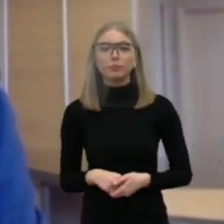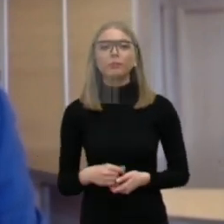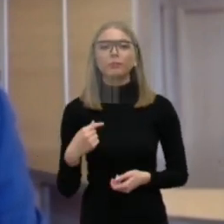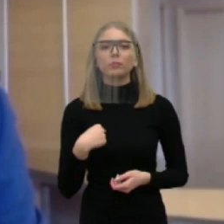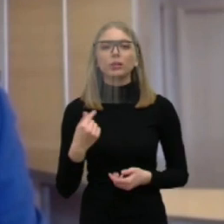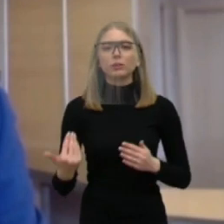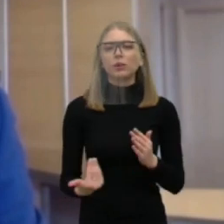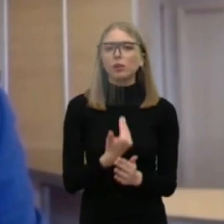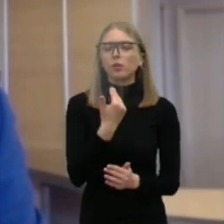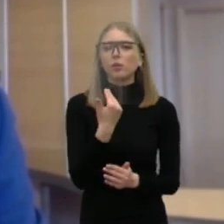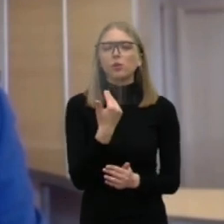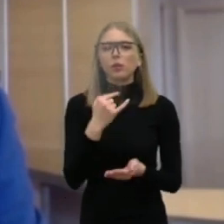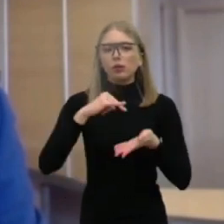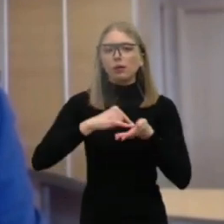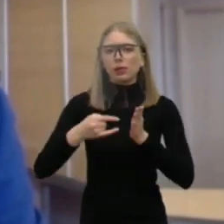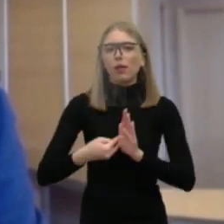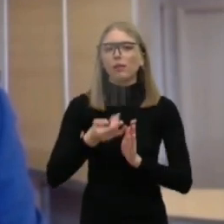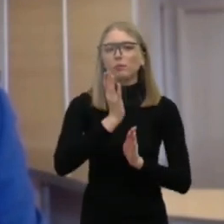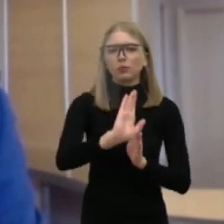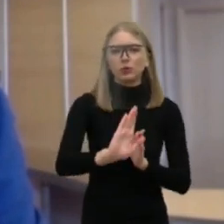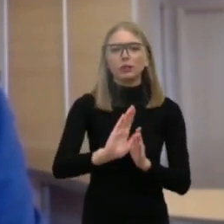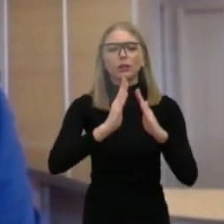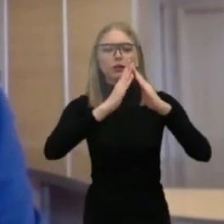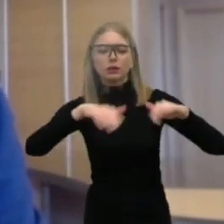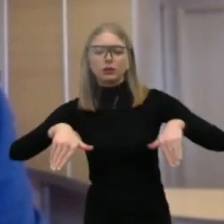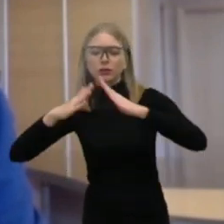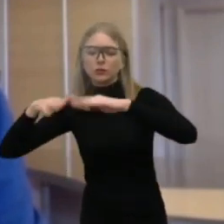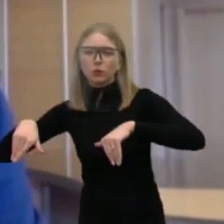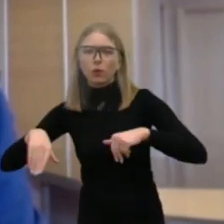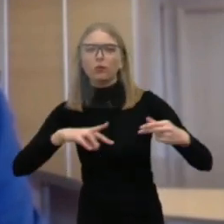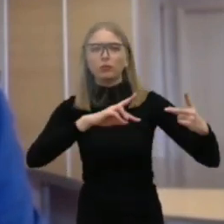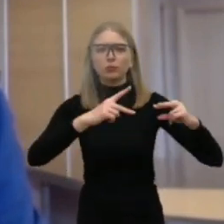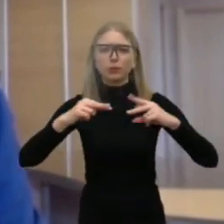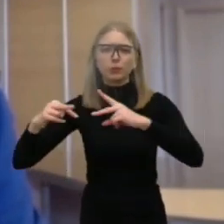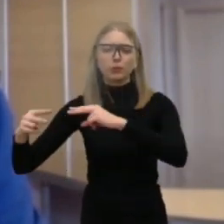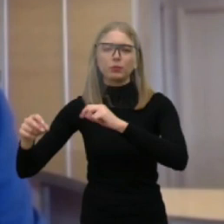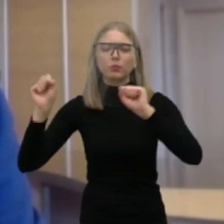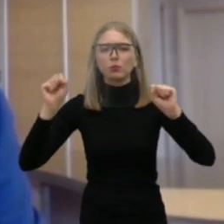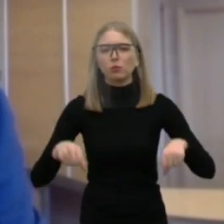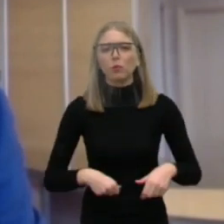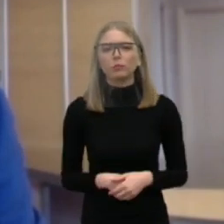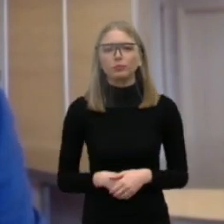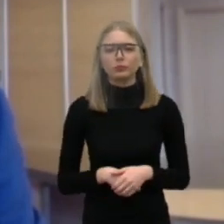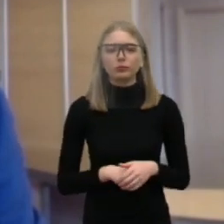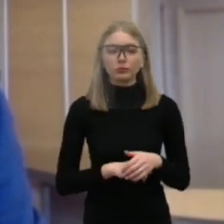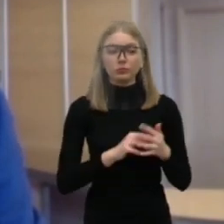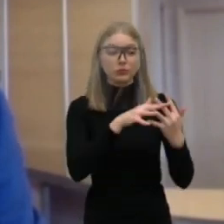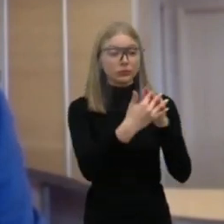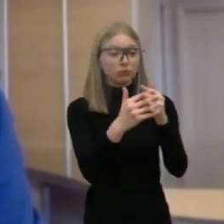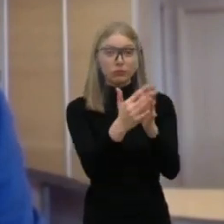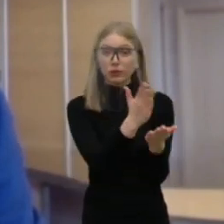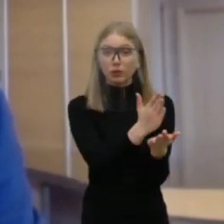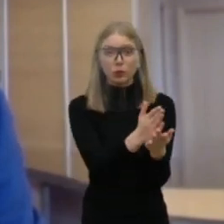pateiksime naujas priemonės, kad šiferio stogų pakeitimas kitais stogais būtų paspartintas ir miestuose, ne tik tai karimo